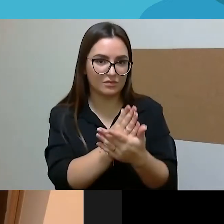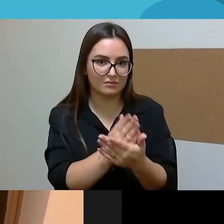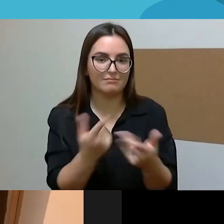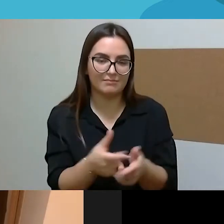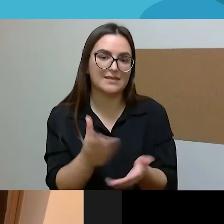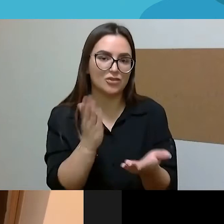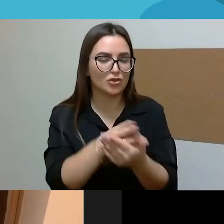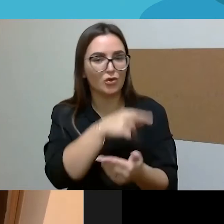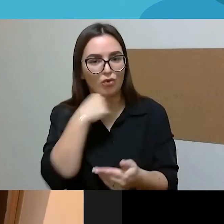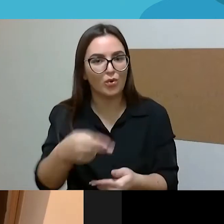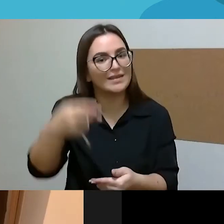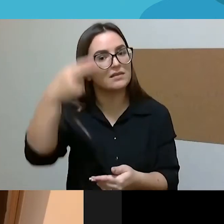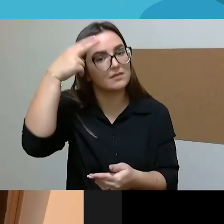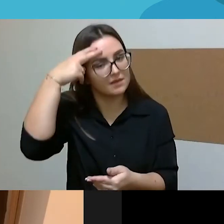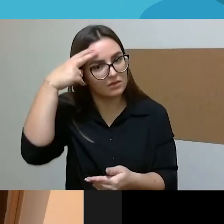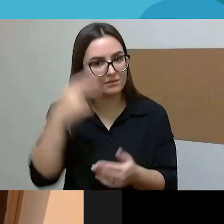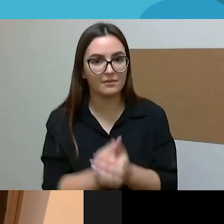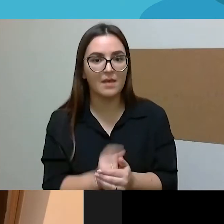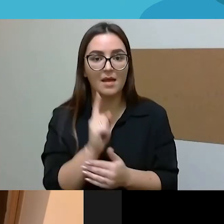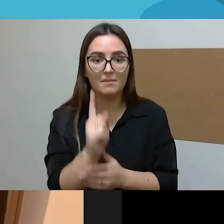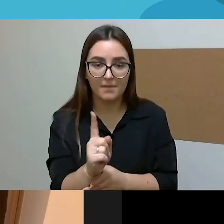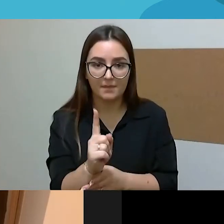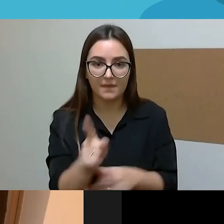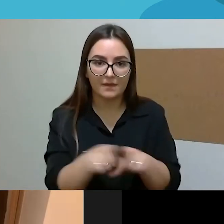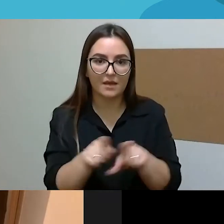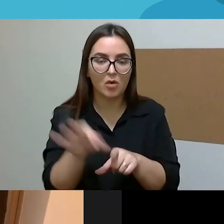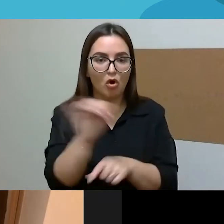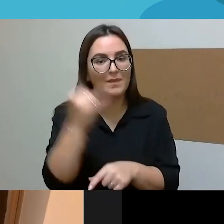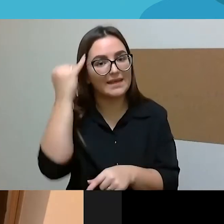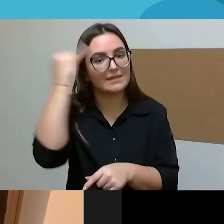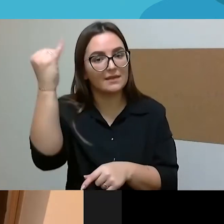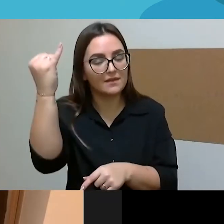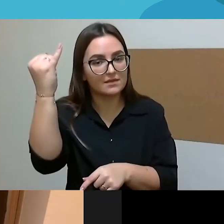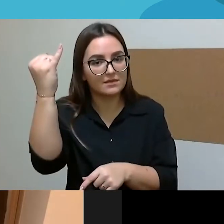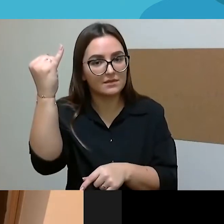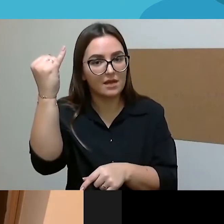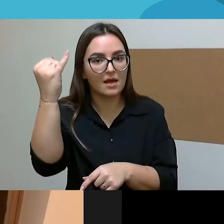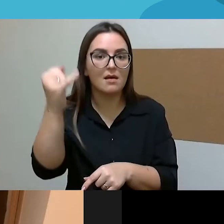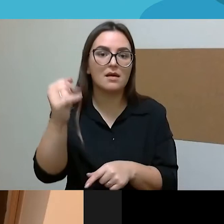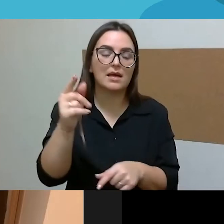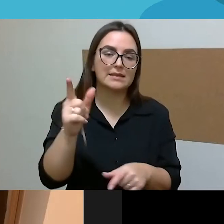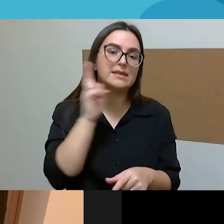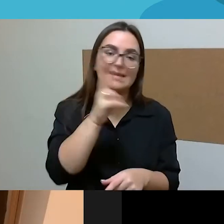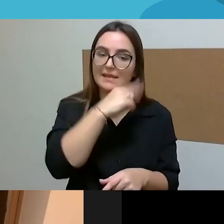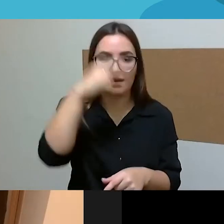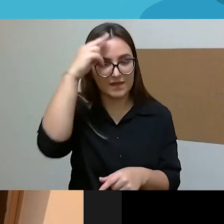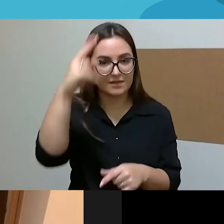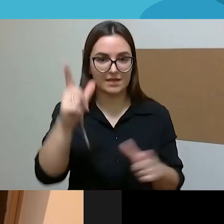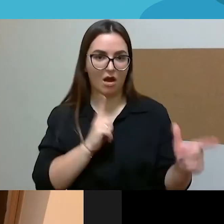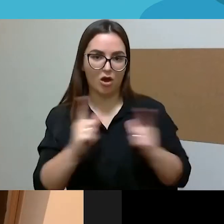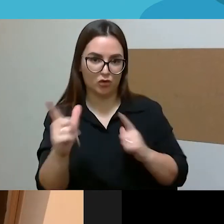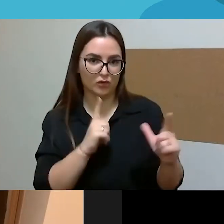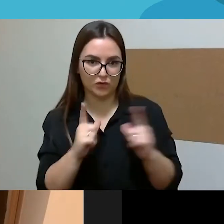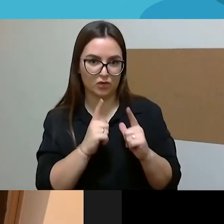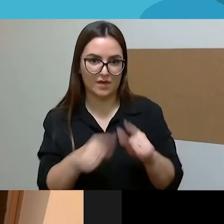iniciatyvų, tėvystės, motinystės atostogų, džiaugsmo pasidalinimas to lygiau tarp tėvo ir mamos,